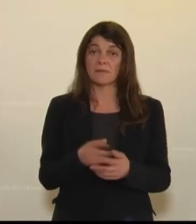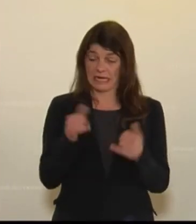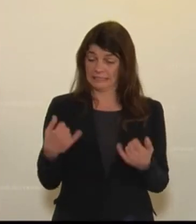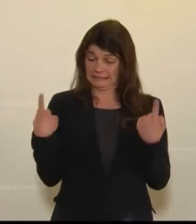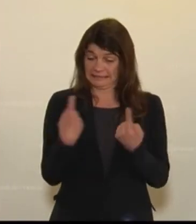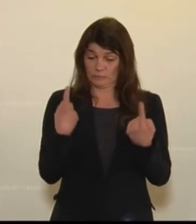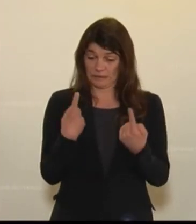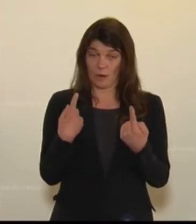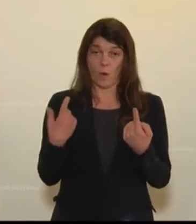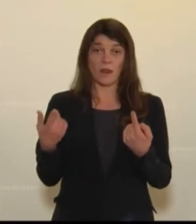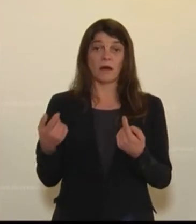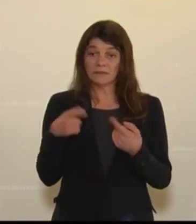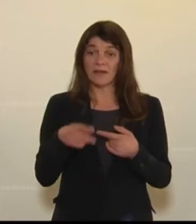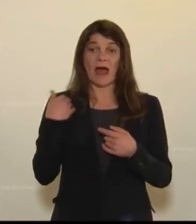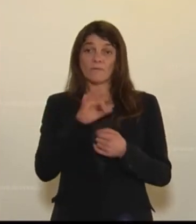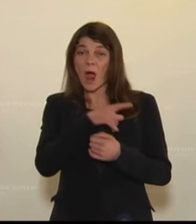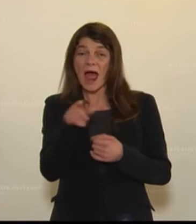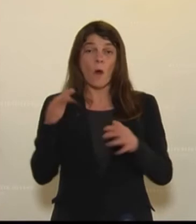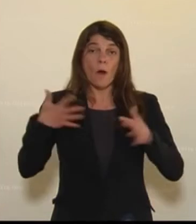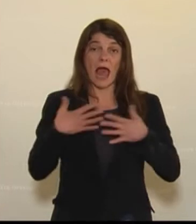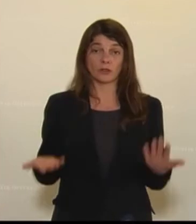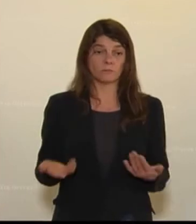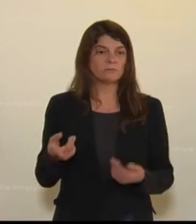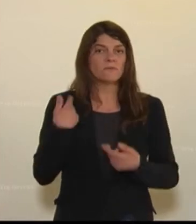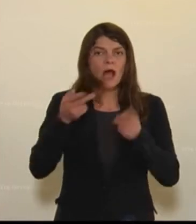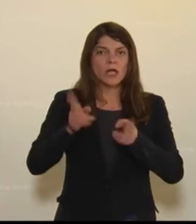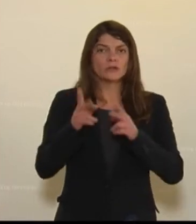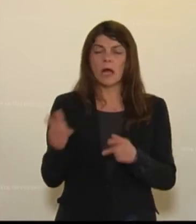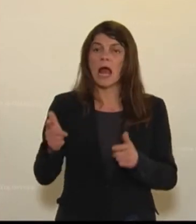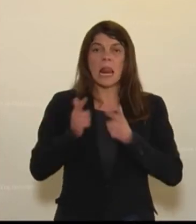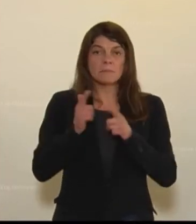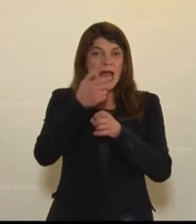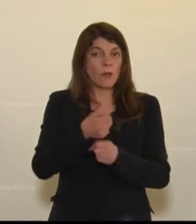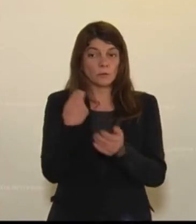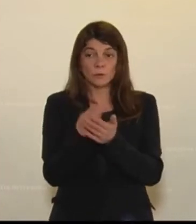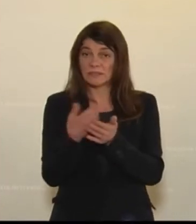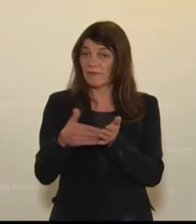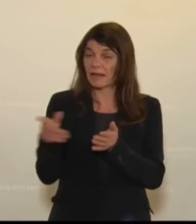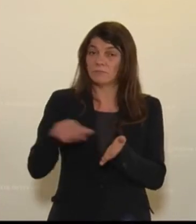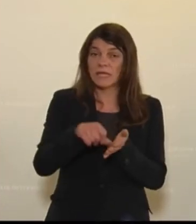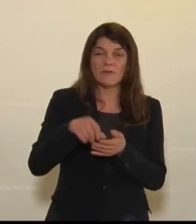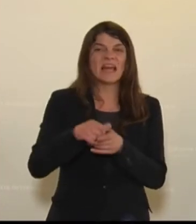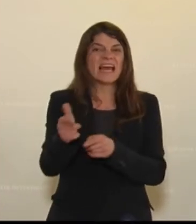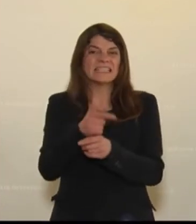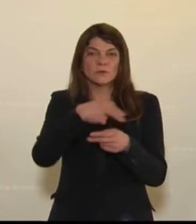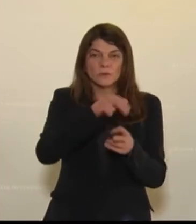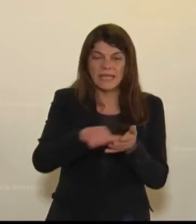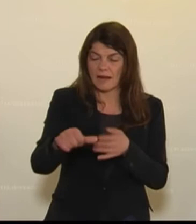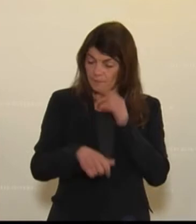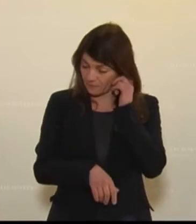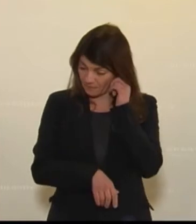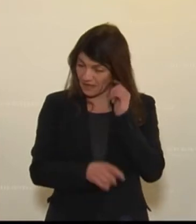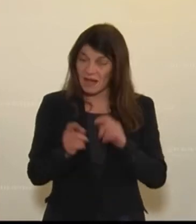eine Situation gekommen, die für alle überraschend war und die ja ganz normal ihre Lebenserhaltungskosten haben. Die haben den Kredit zurückzuzahlen, die haben